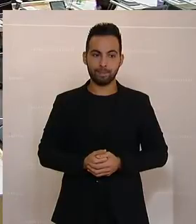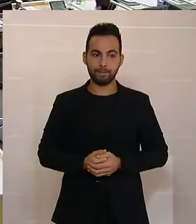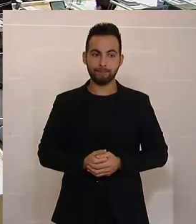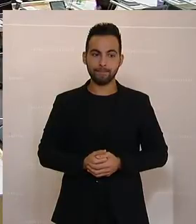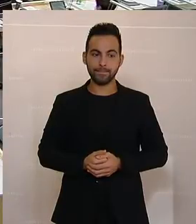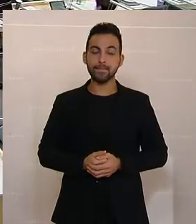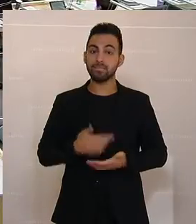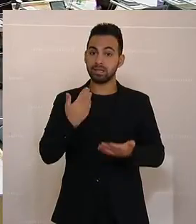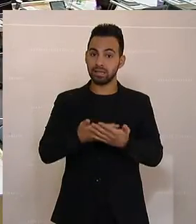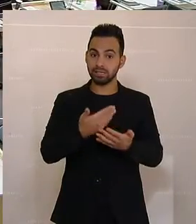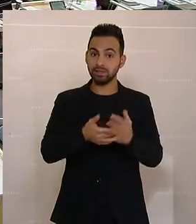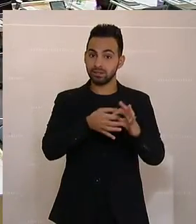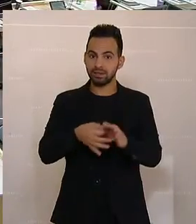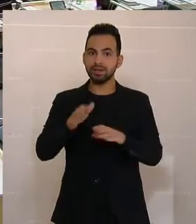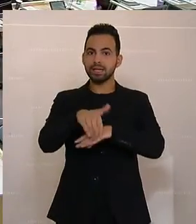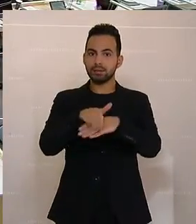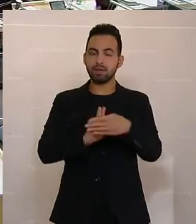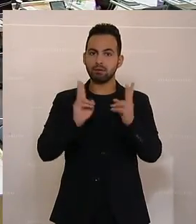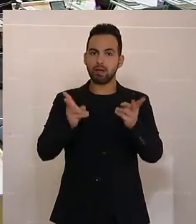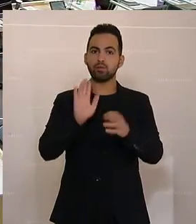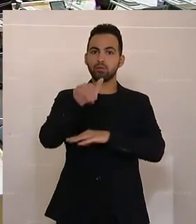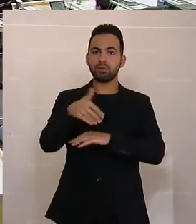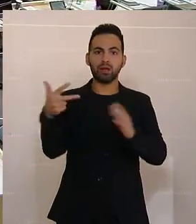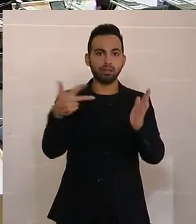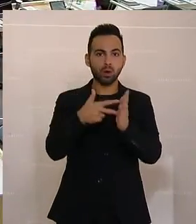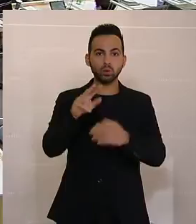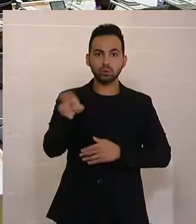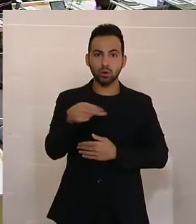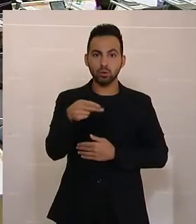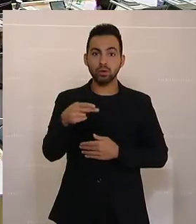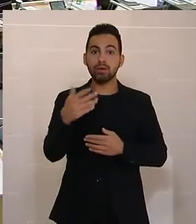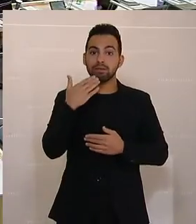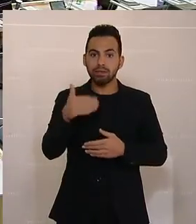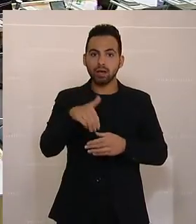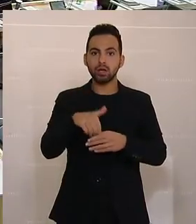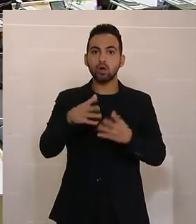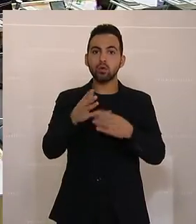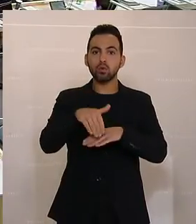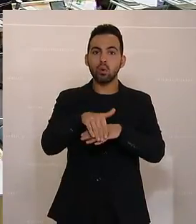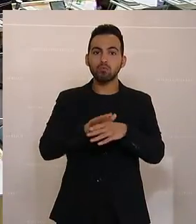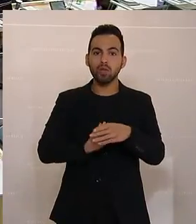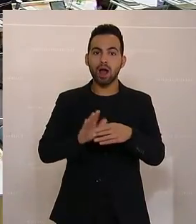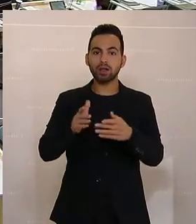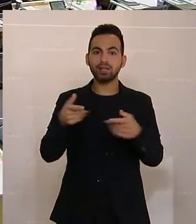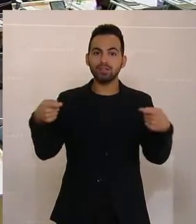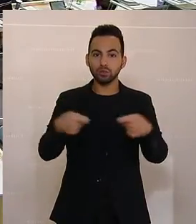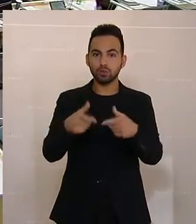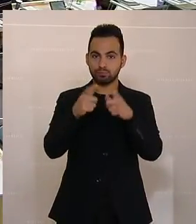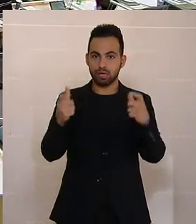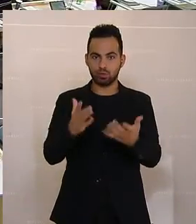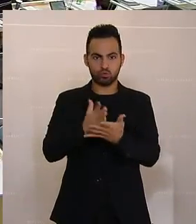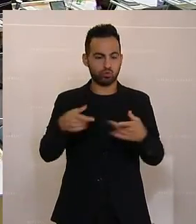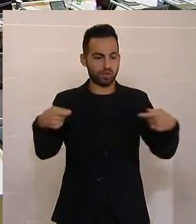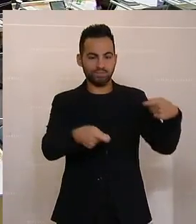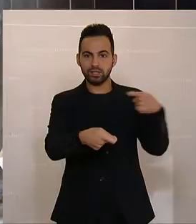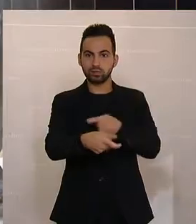Und daher konnten die Gemeinden über 3.000 Euro mit Hilfe dieses kommunalen Investitionspaketes bereits investieren in